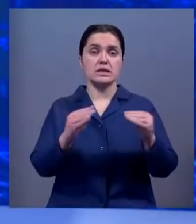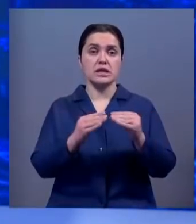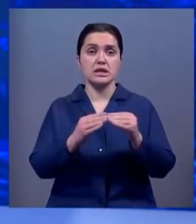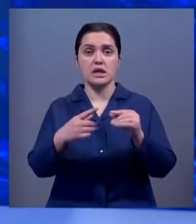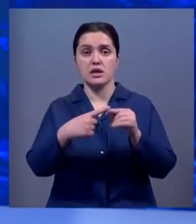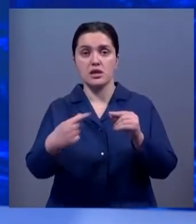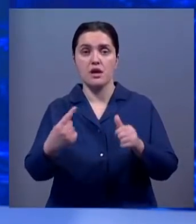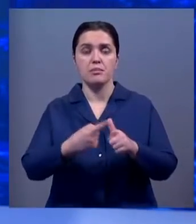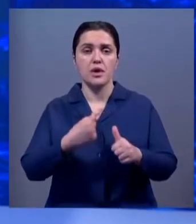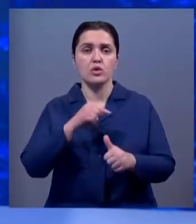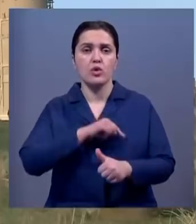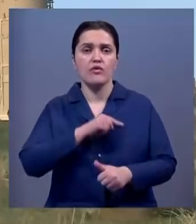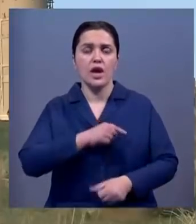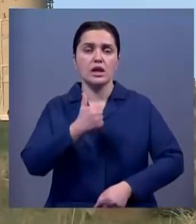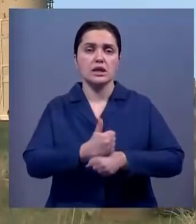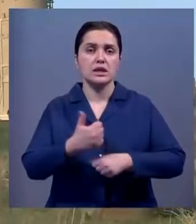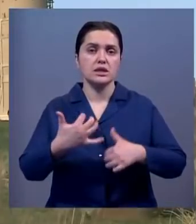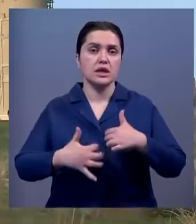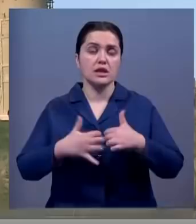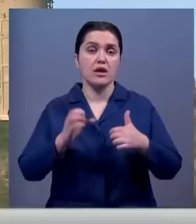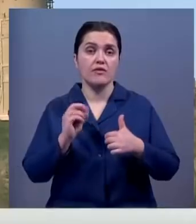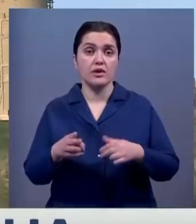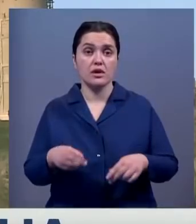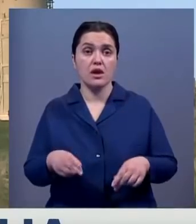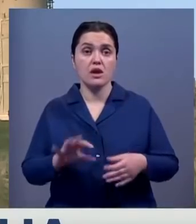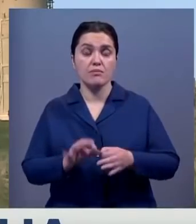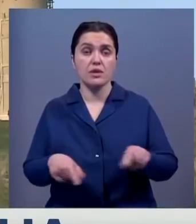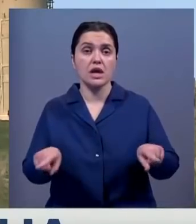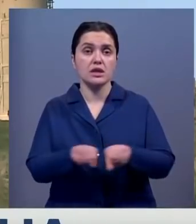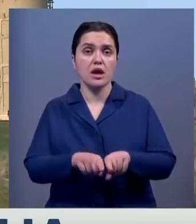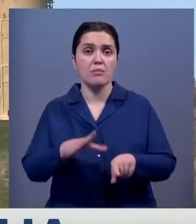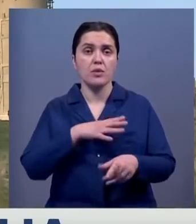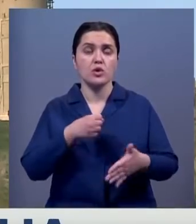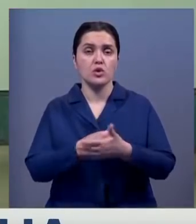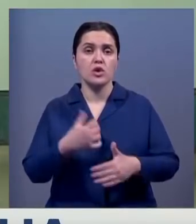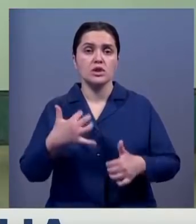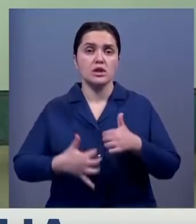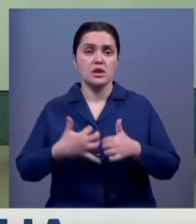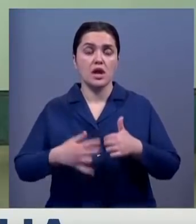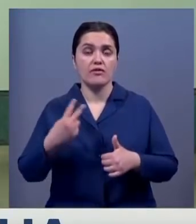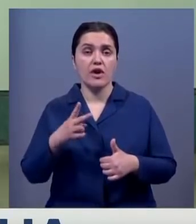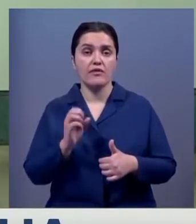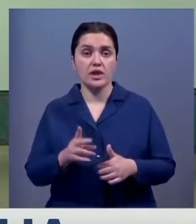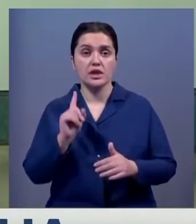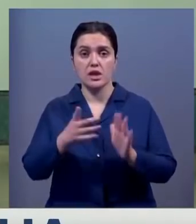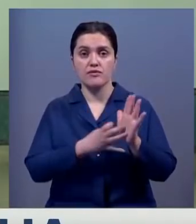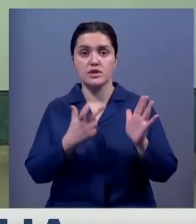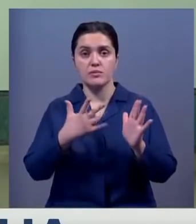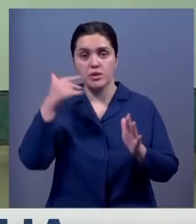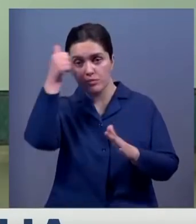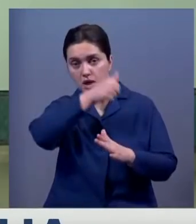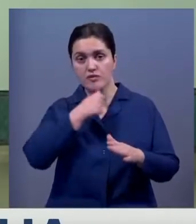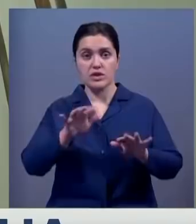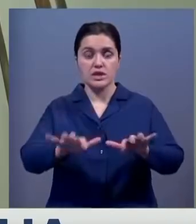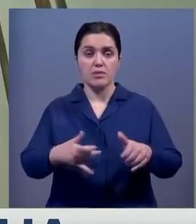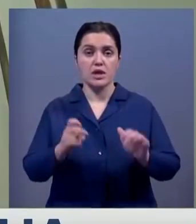именами духовных лидеров в Средневековье. Именно так, согласно источникам, Казан выглядел вплоть до середины 20 века. В 1935 году